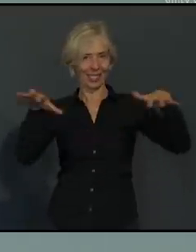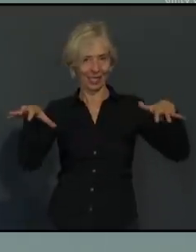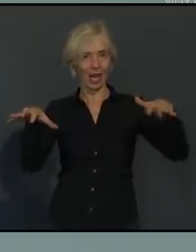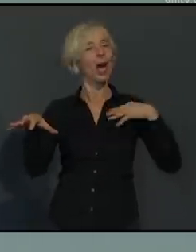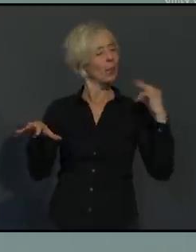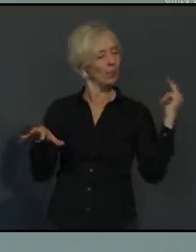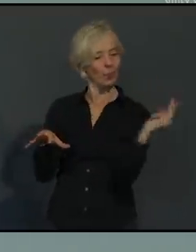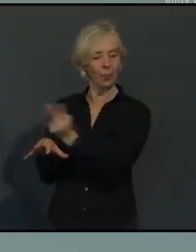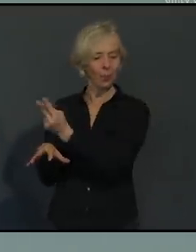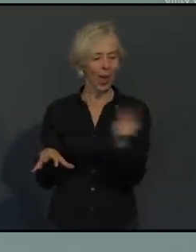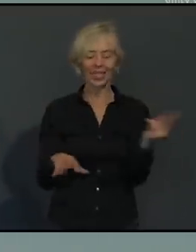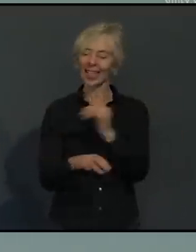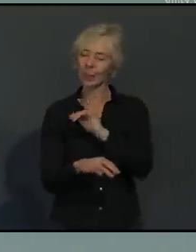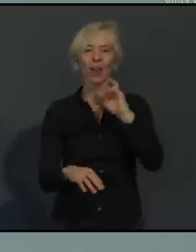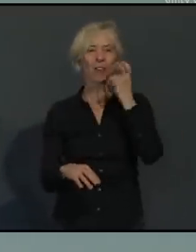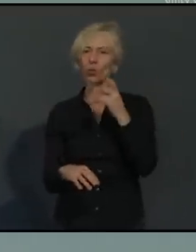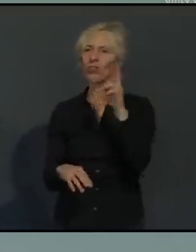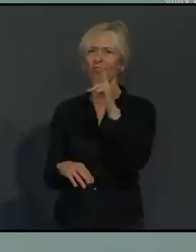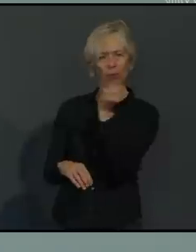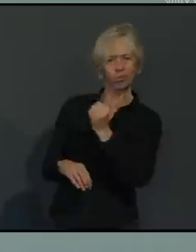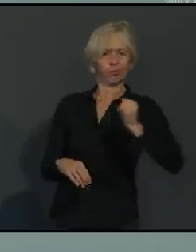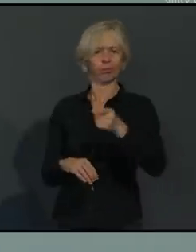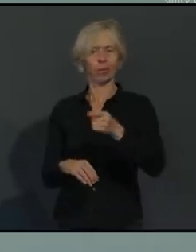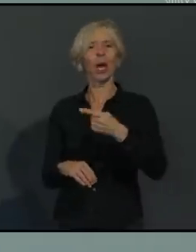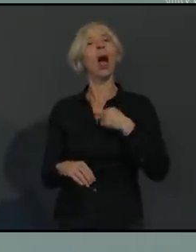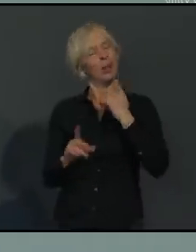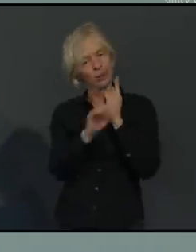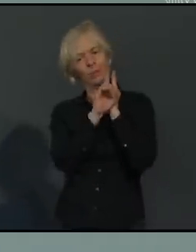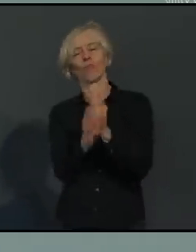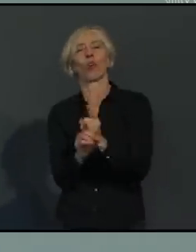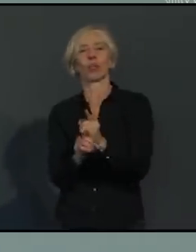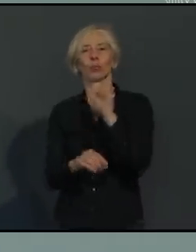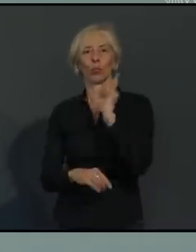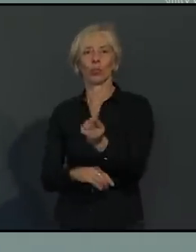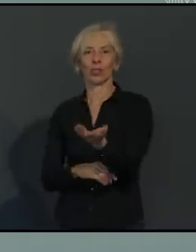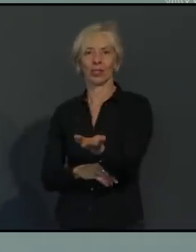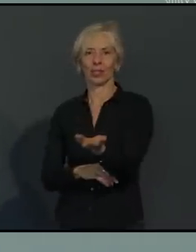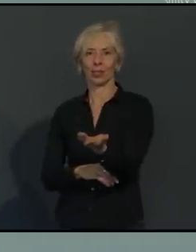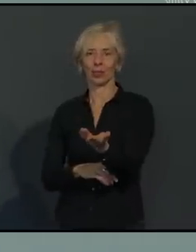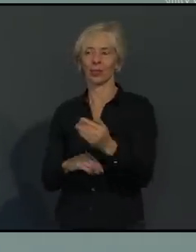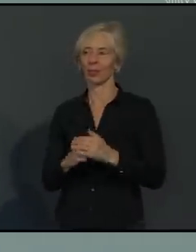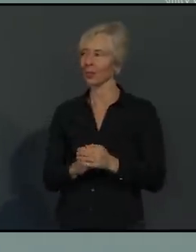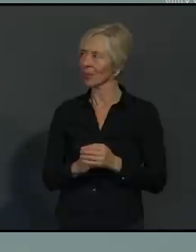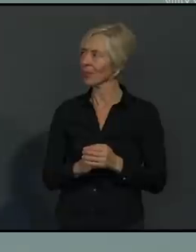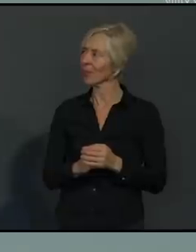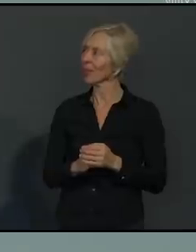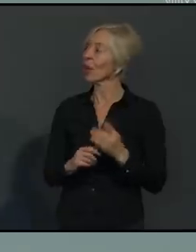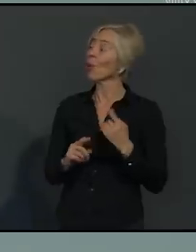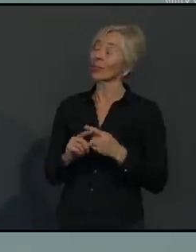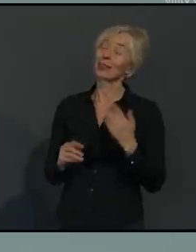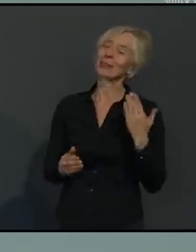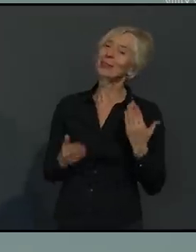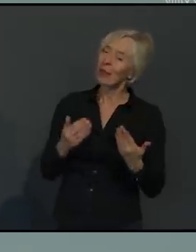und Fehlverhalten konsequent ahnden. Es geht aber und das ist vielleicht ungewöhnlich, wenn Sie das aus meinem Munde hören,